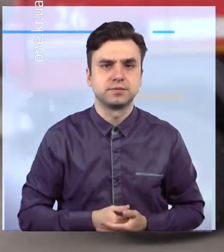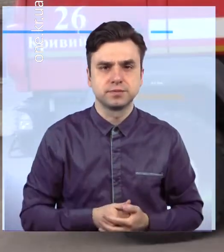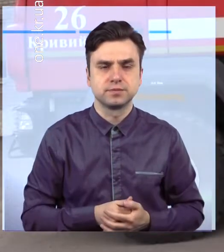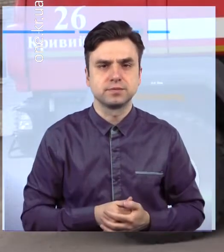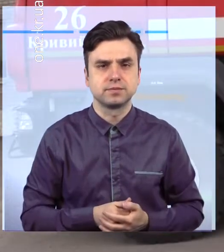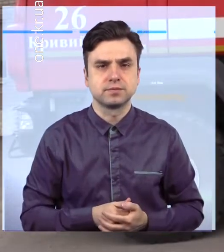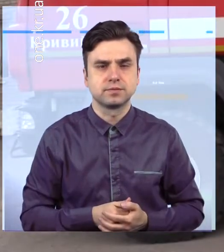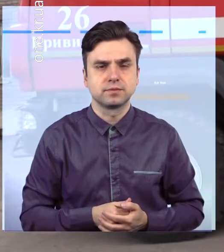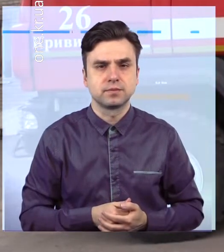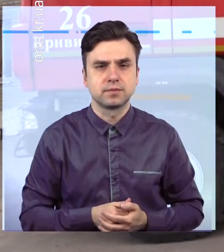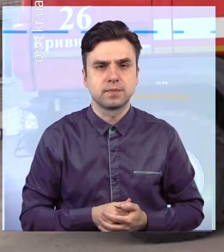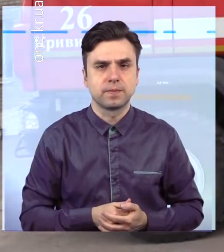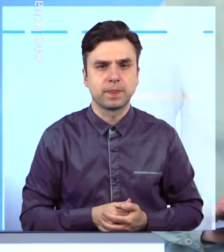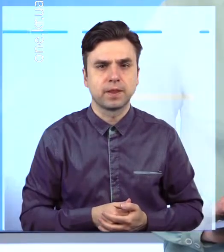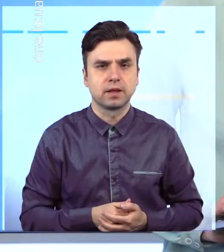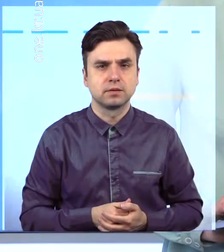міський.